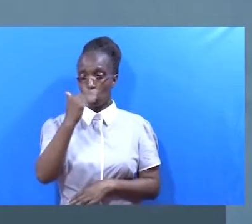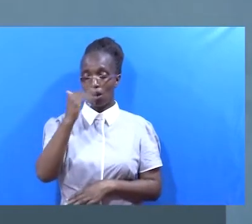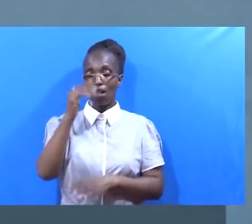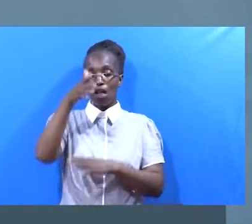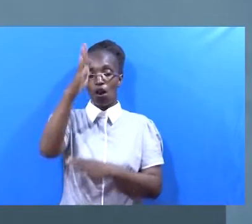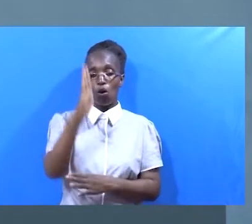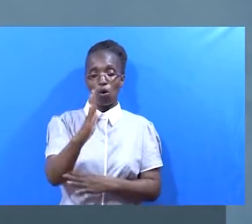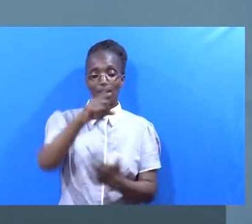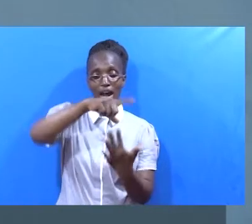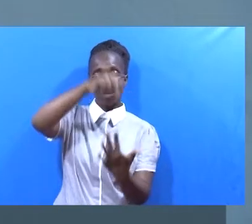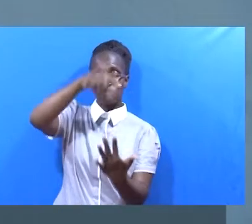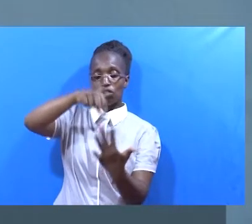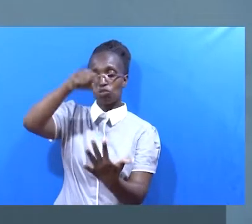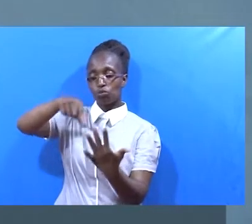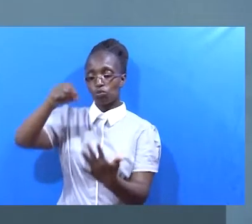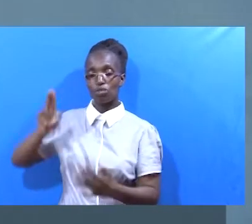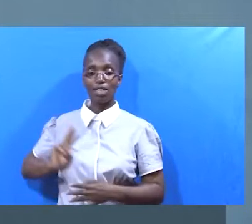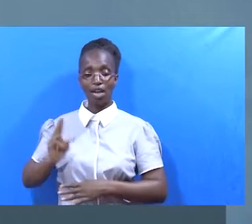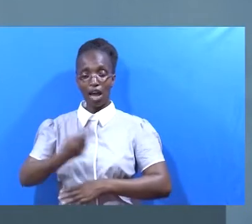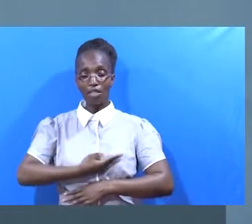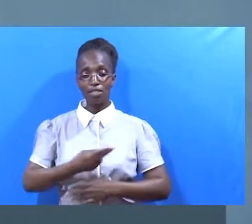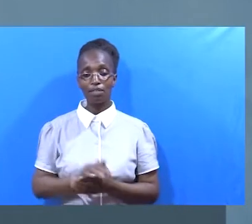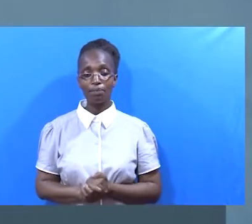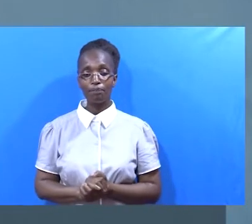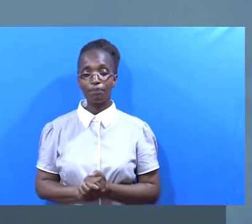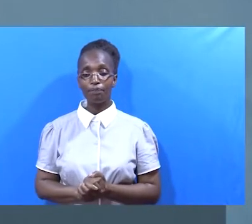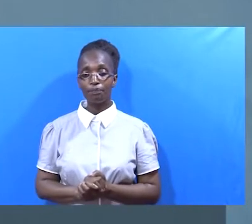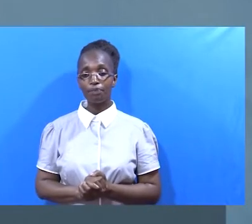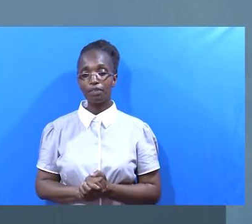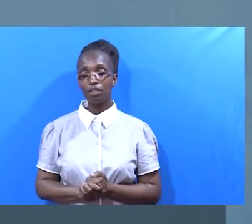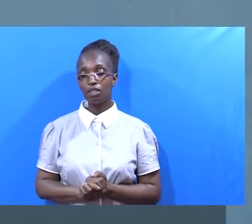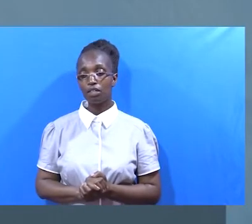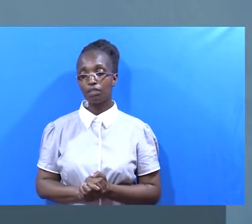wateule Tumeteuliwa na mungu Mana sisi Tuatumwa